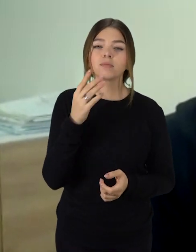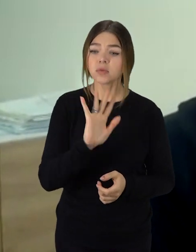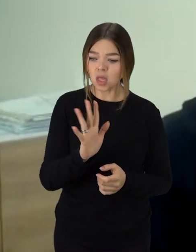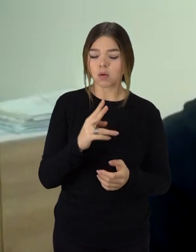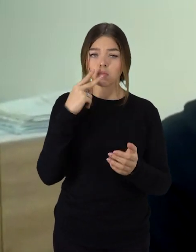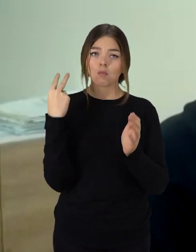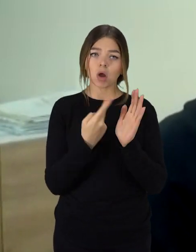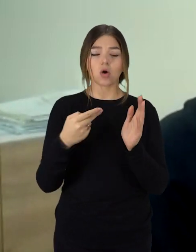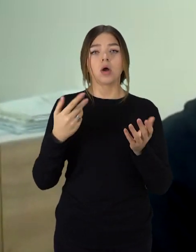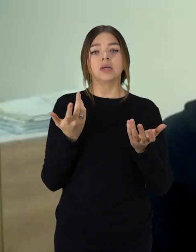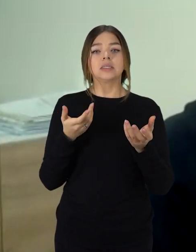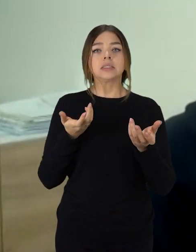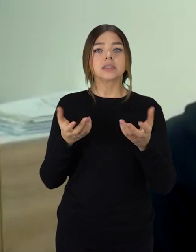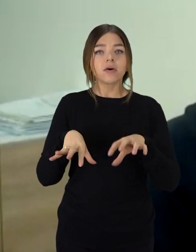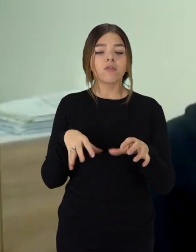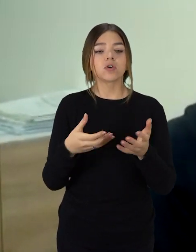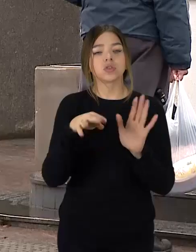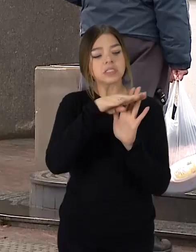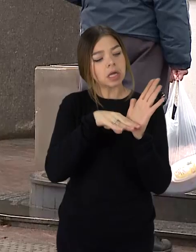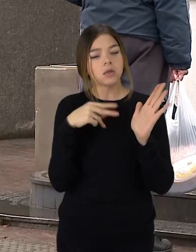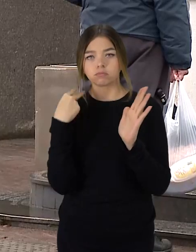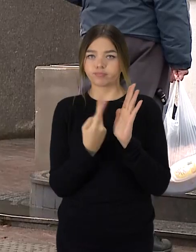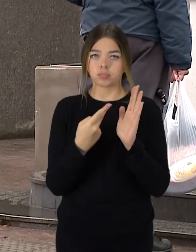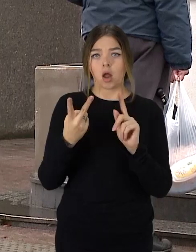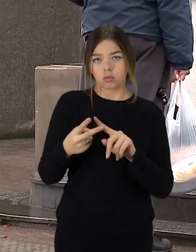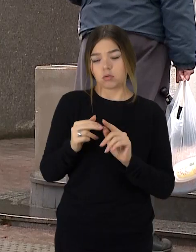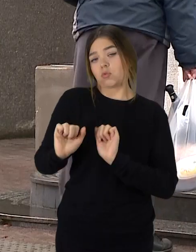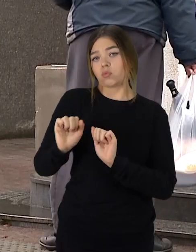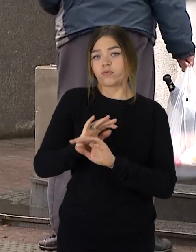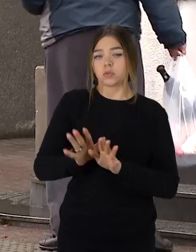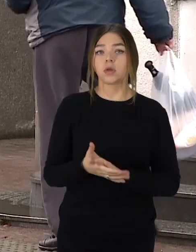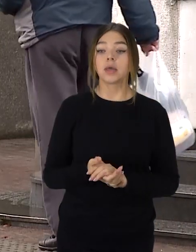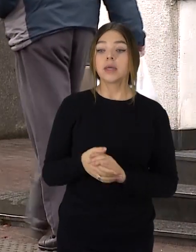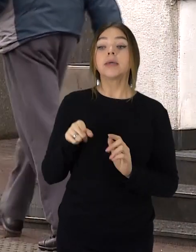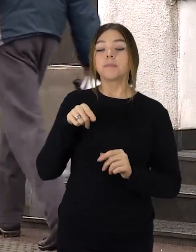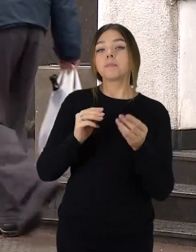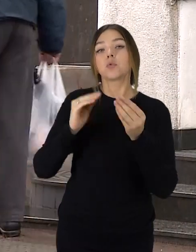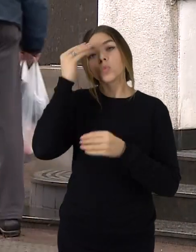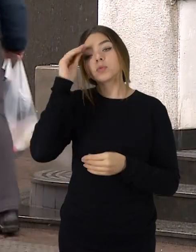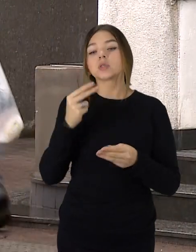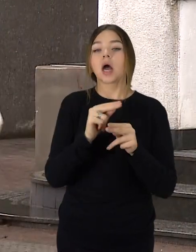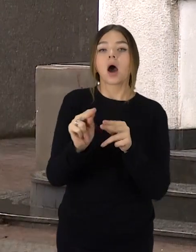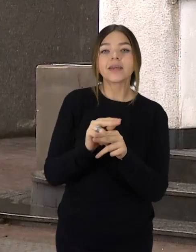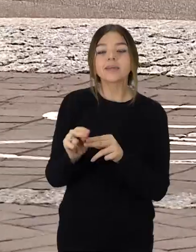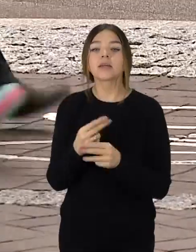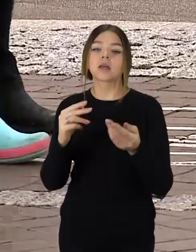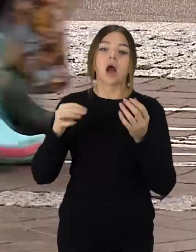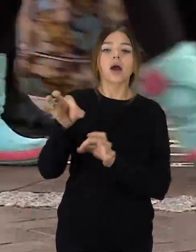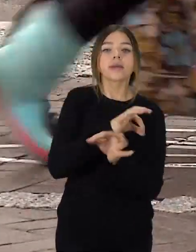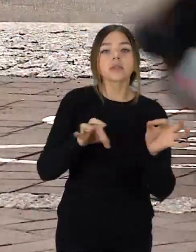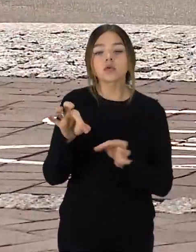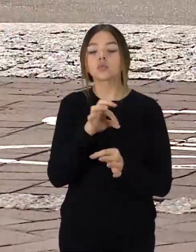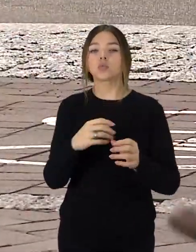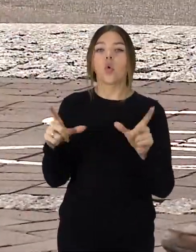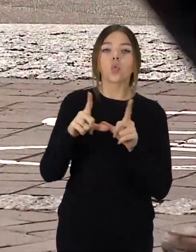numatytą vietos savivaldus įstatymę. Antrasis pavaduotojas rūpinsis miesto architektūros, urbanistikos, paveldos augos, pūkio